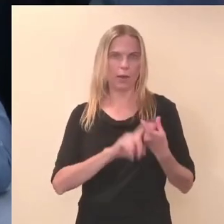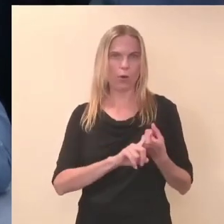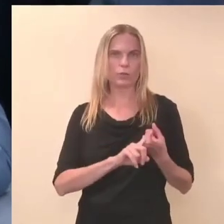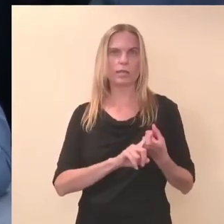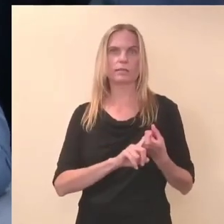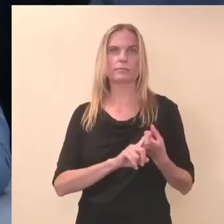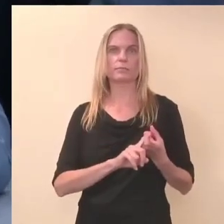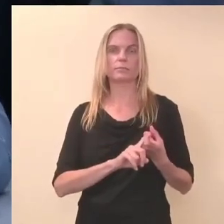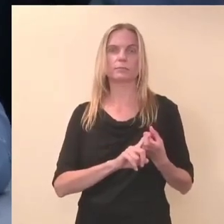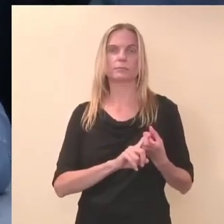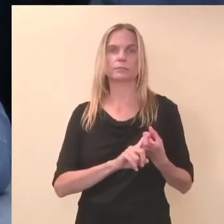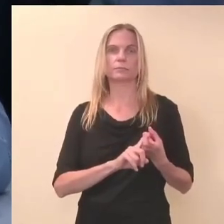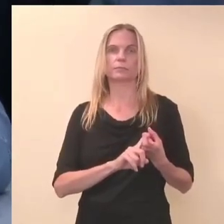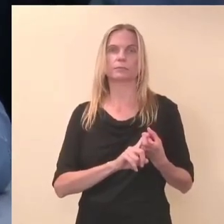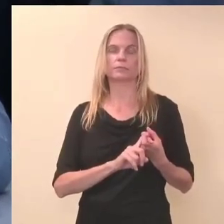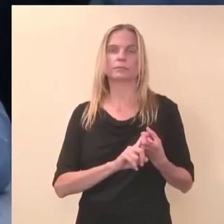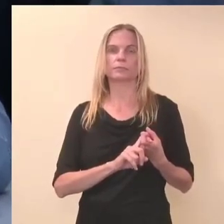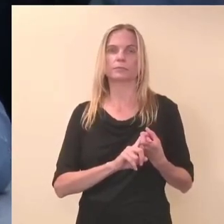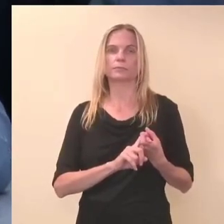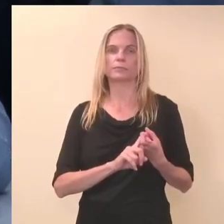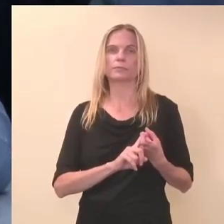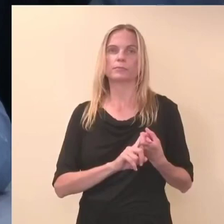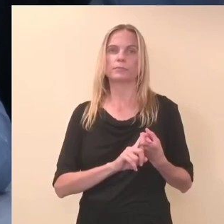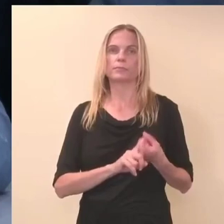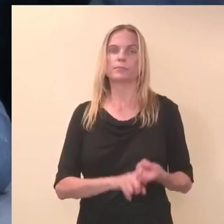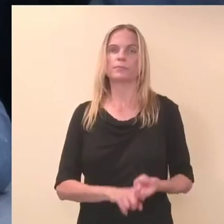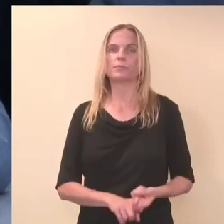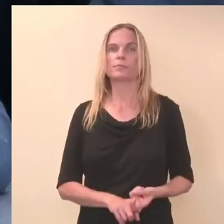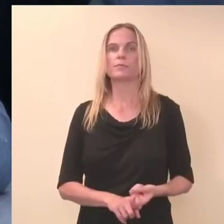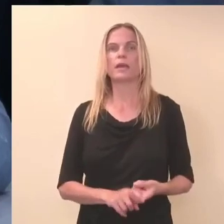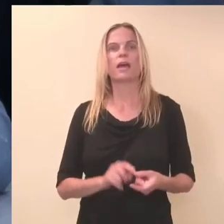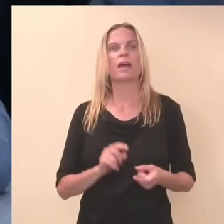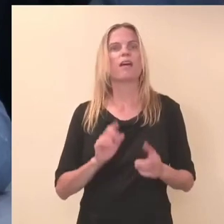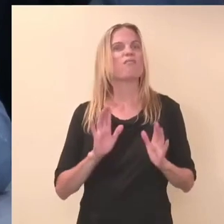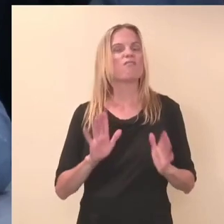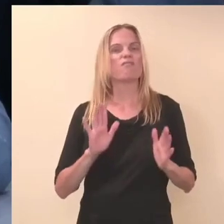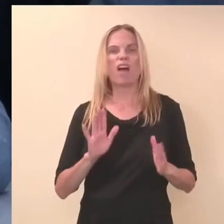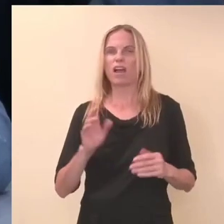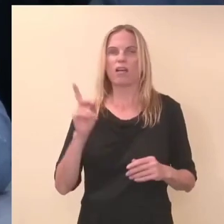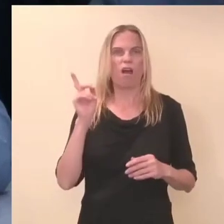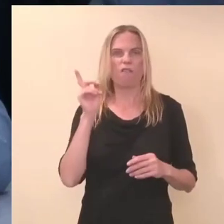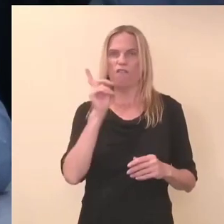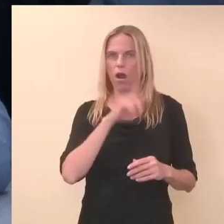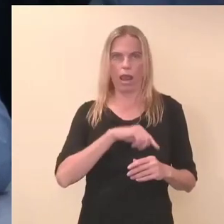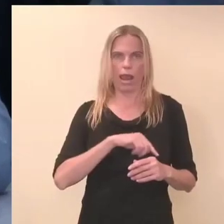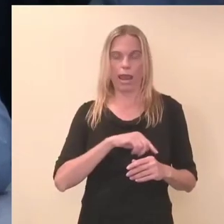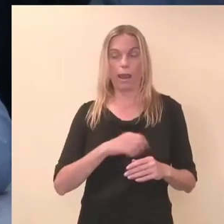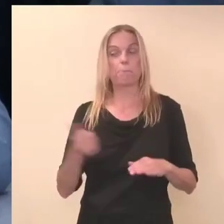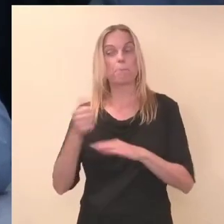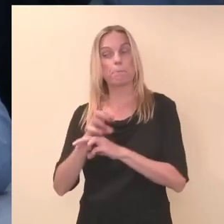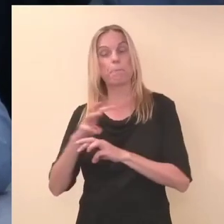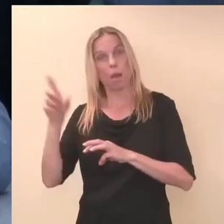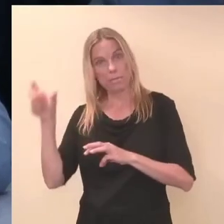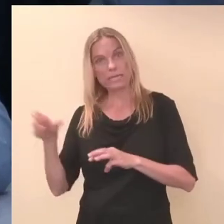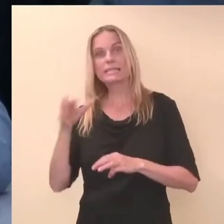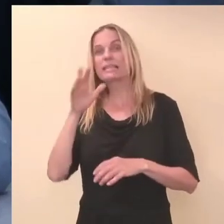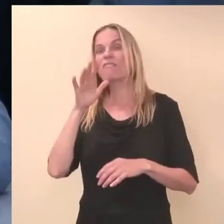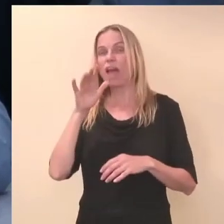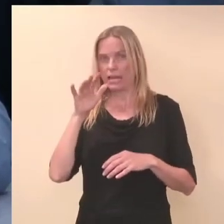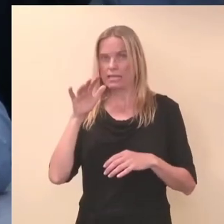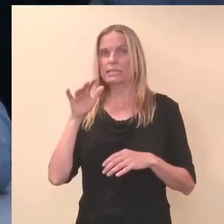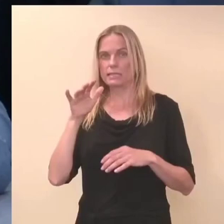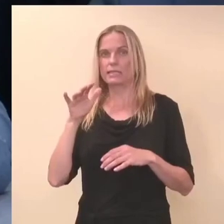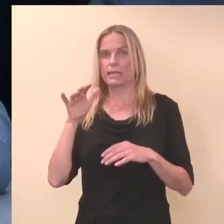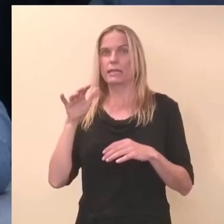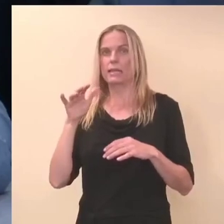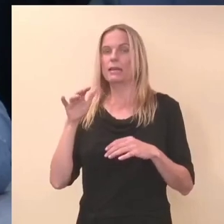ja protseetuurikale on tegelikult väärmiselt vale. Nii nagu peaminister ja välisminister ütles, et naisi